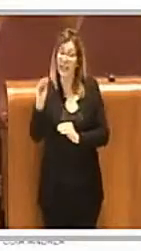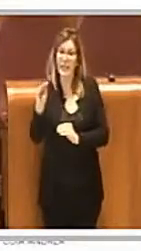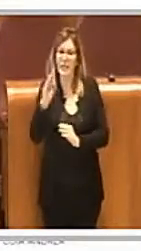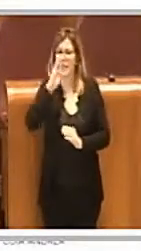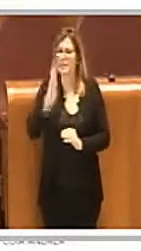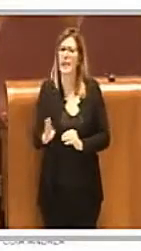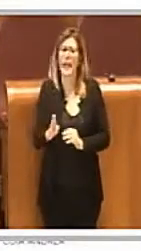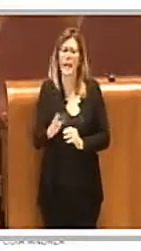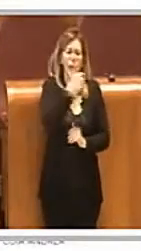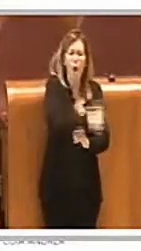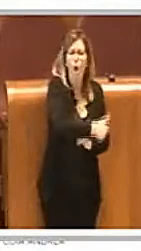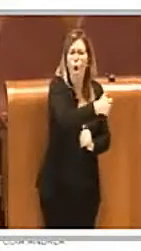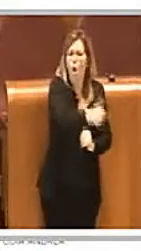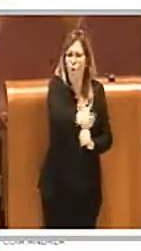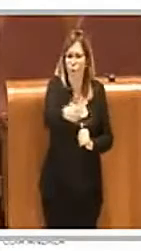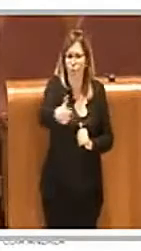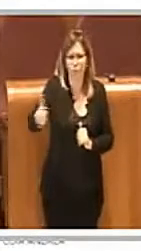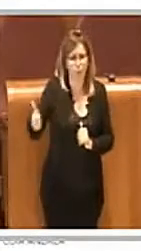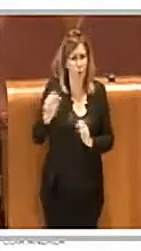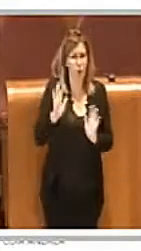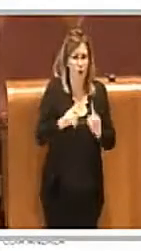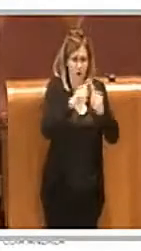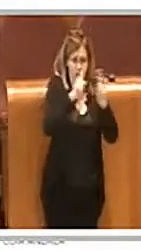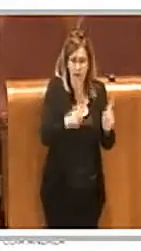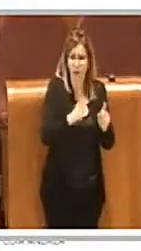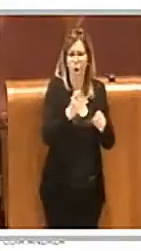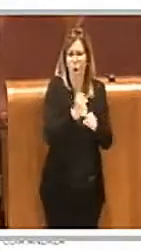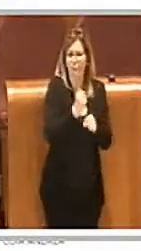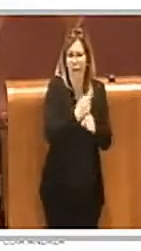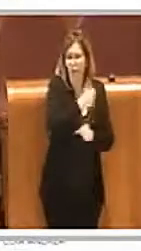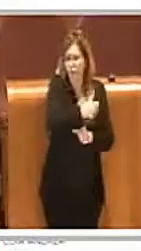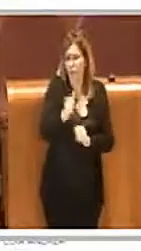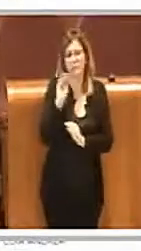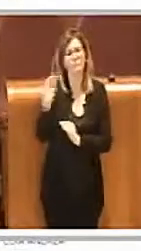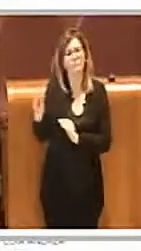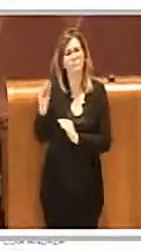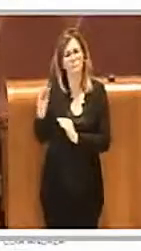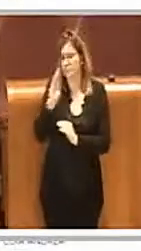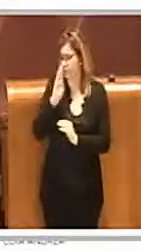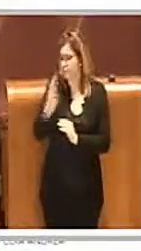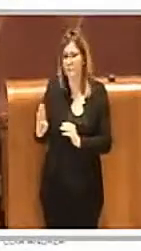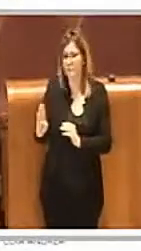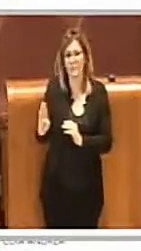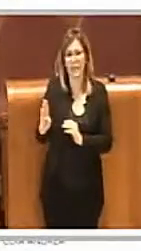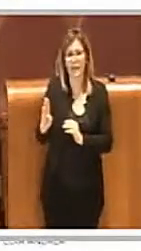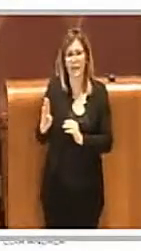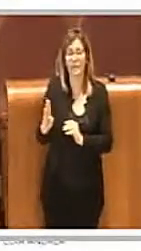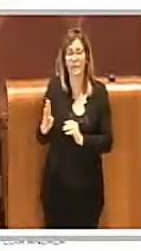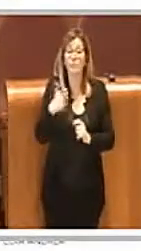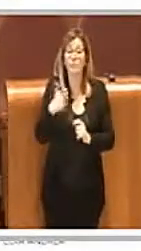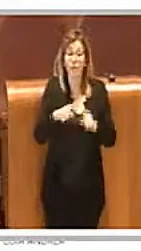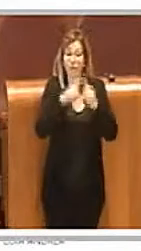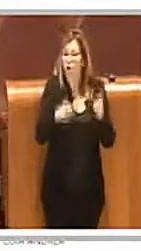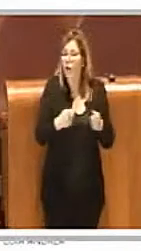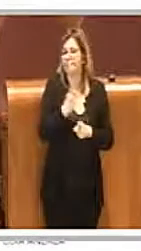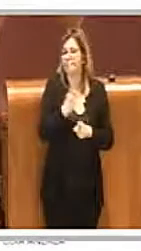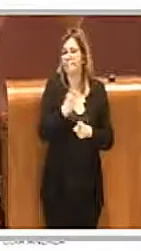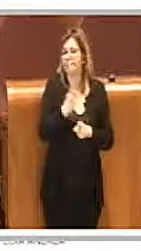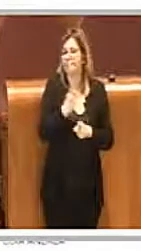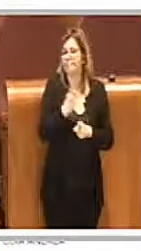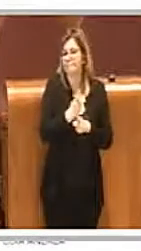i singoli operatori per richiedere, proprio visto che questi locali erano costretti alla chiusura,